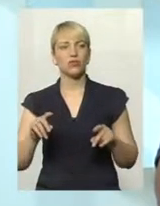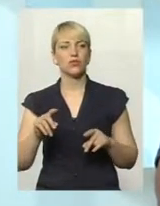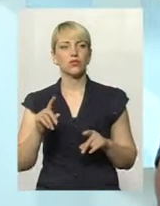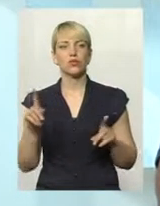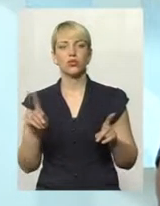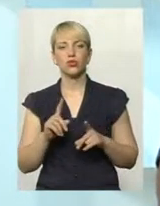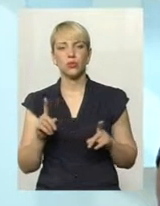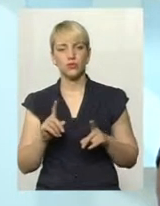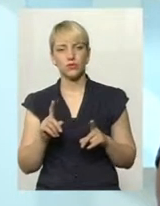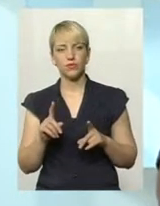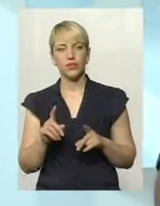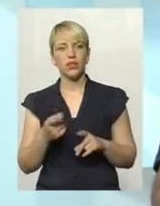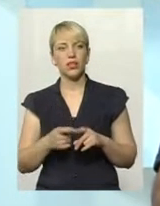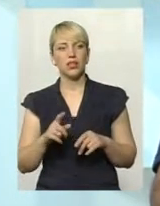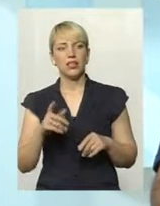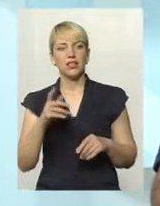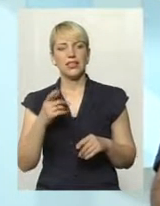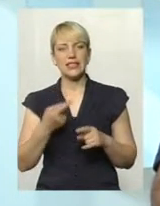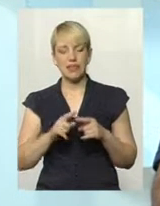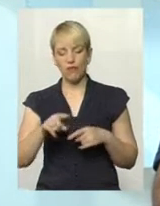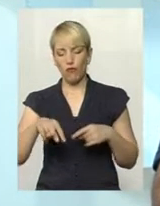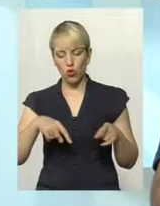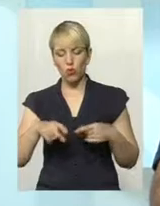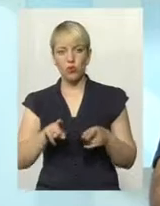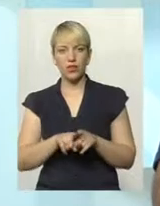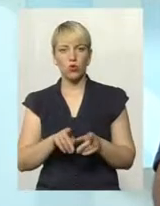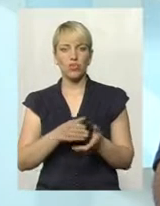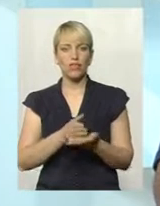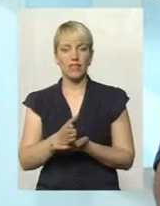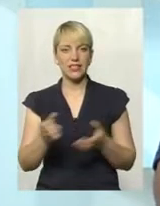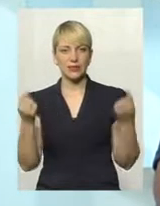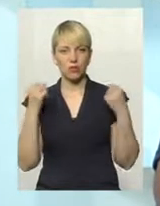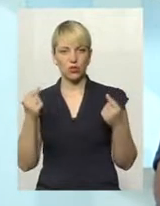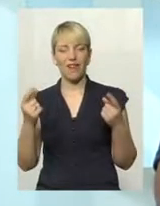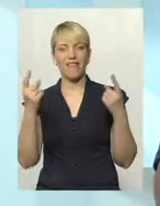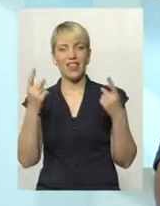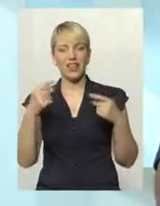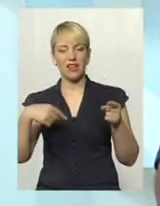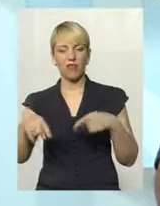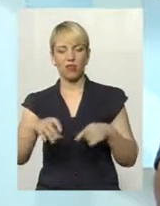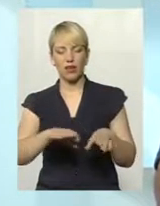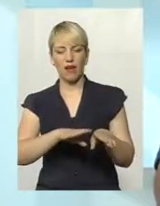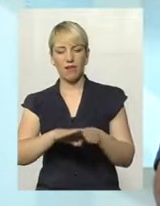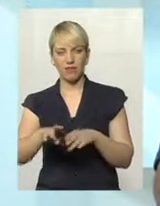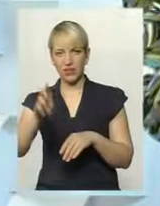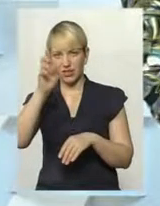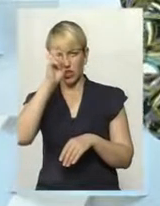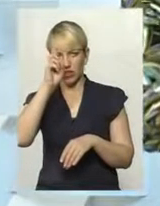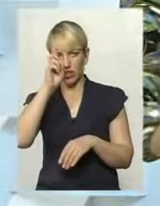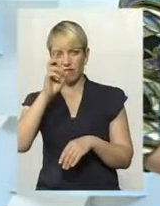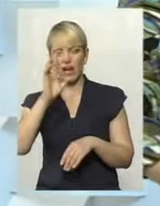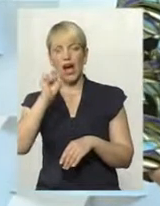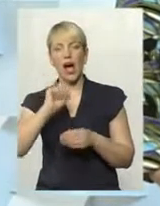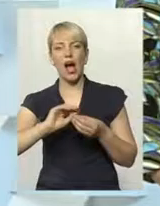і футбол також вид спорту. Футбол – великий футбол на рівні держави, на рівні збірної